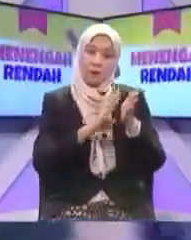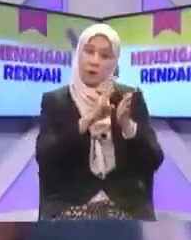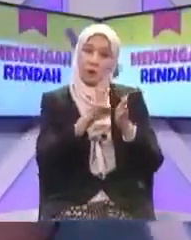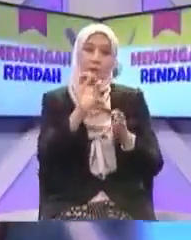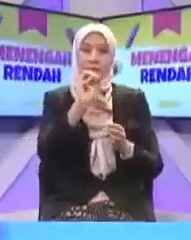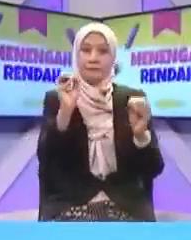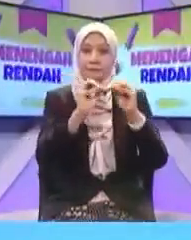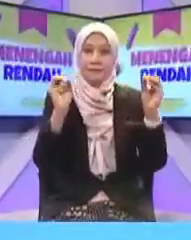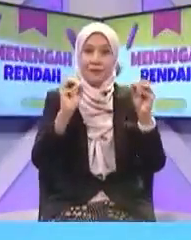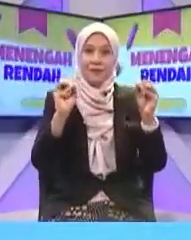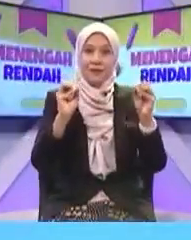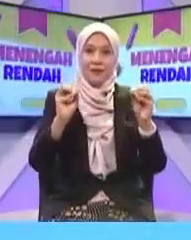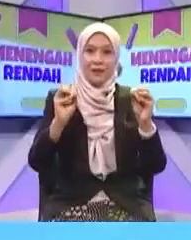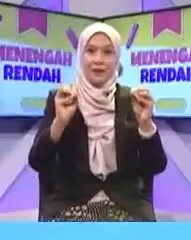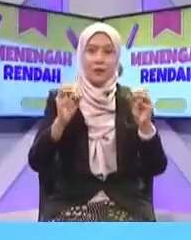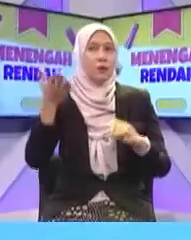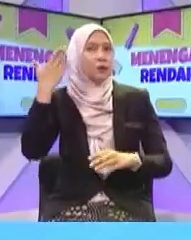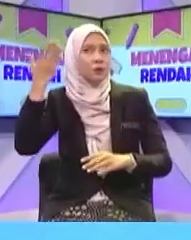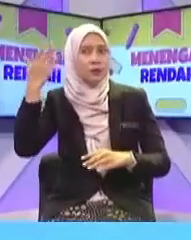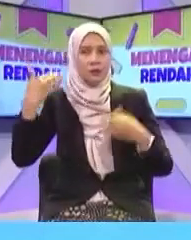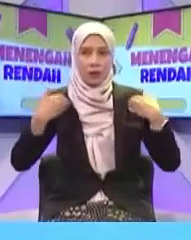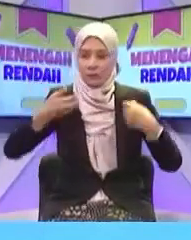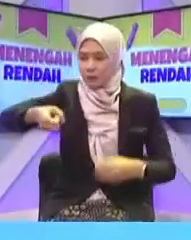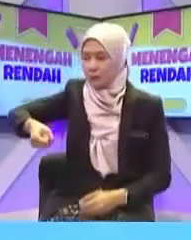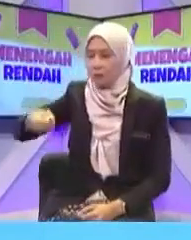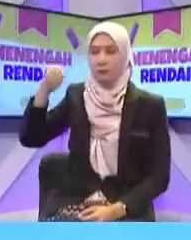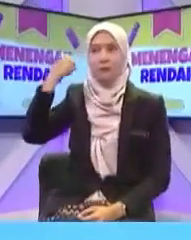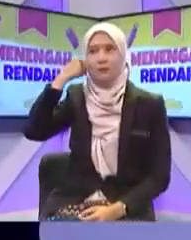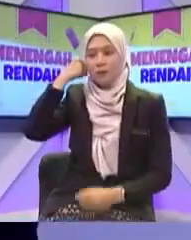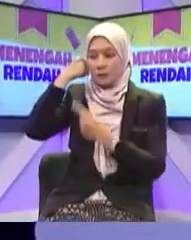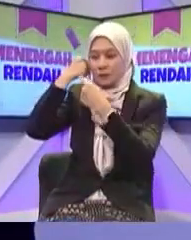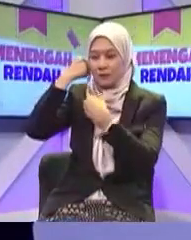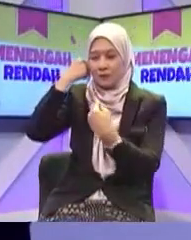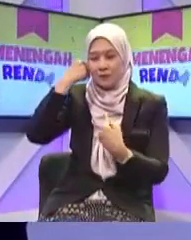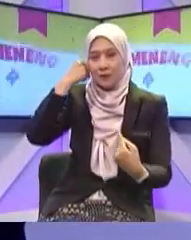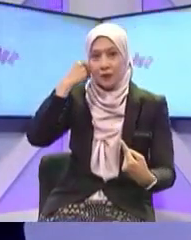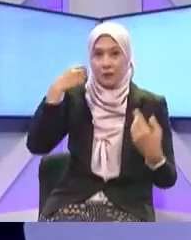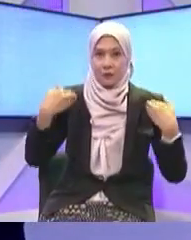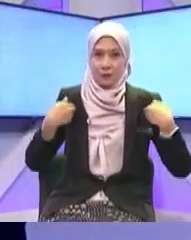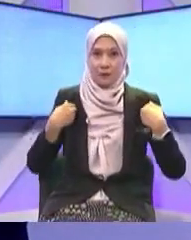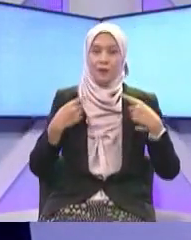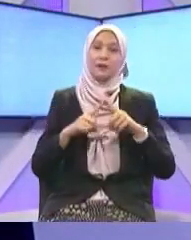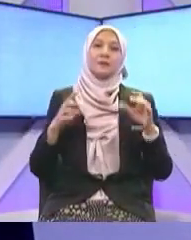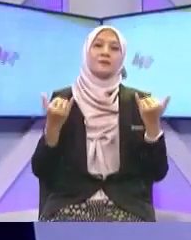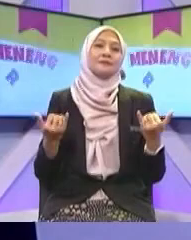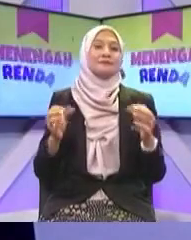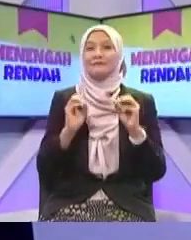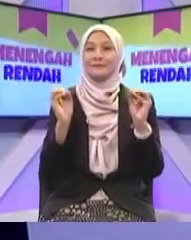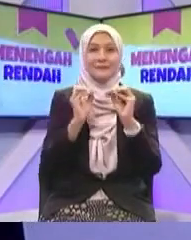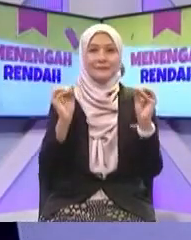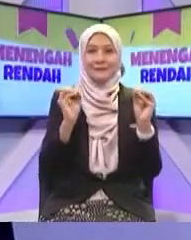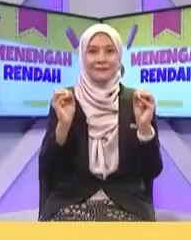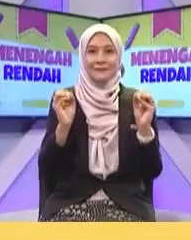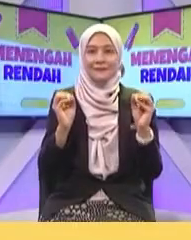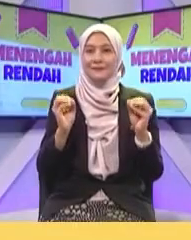waya betul Kan Faham kat ganggang dia Kan ada kabel Ada waya dia Mula diperkenalkan Di Malaysia Pada tahun 1980